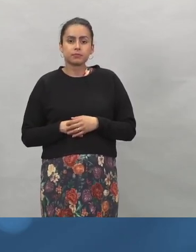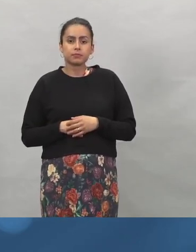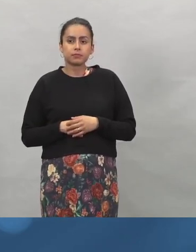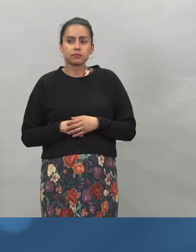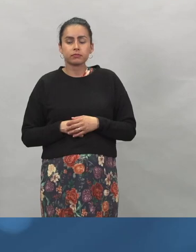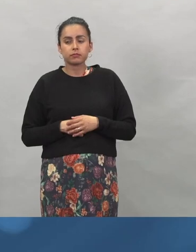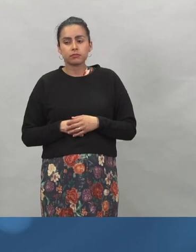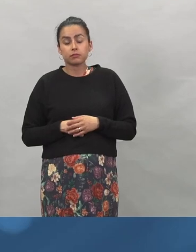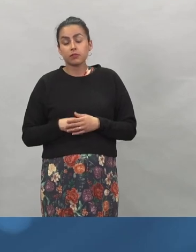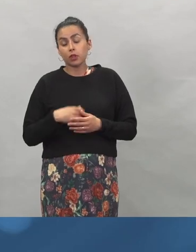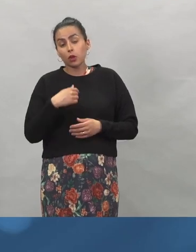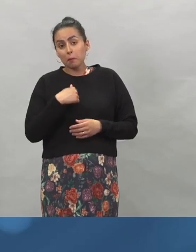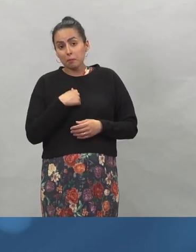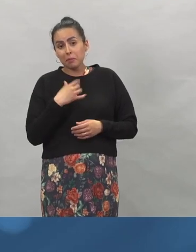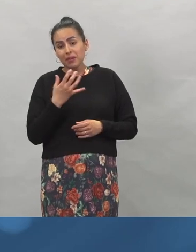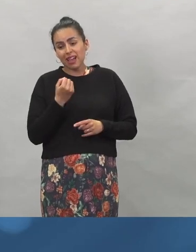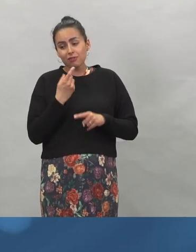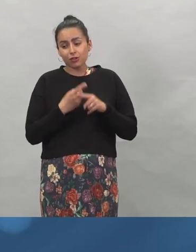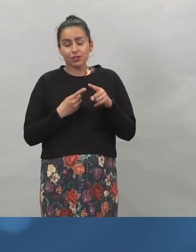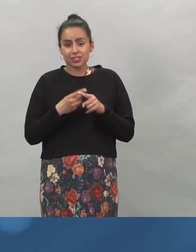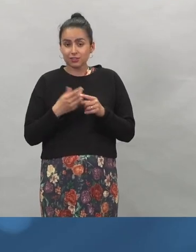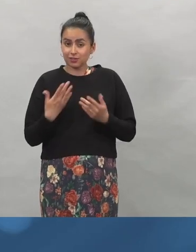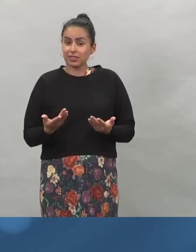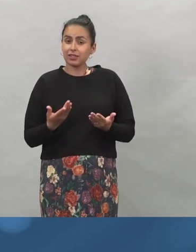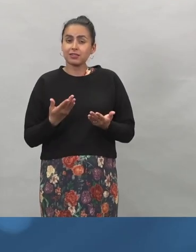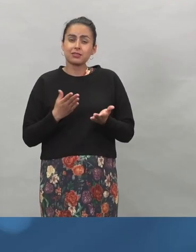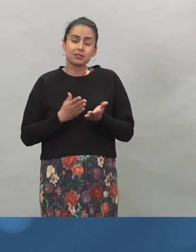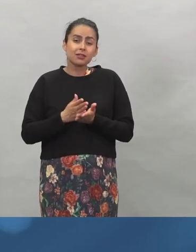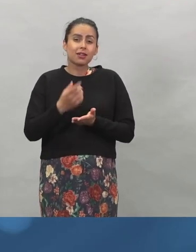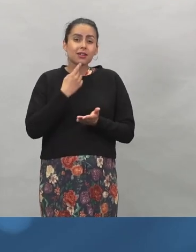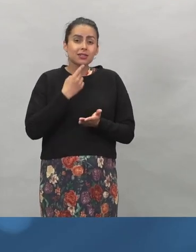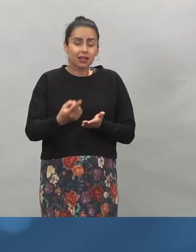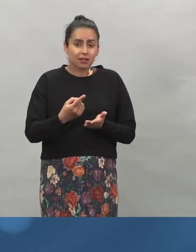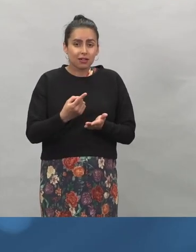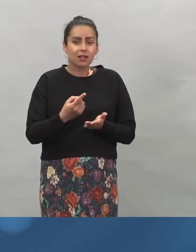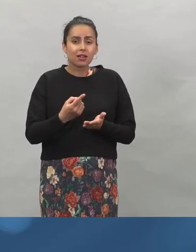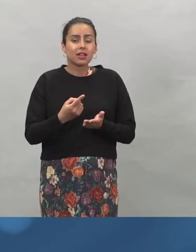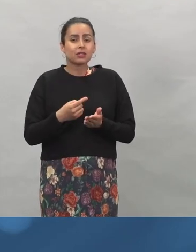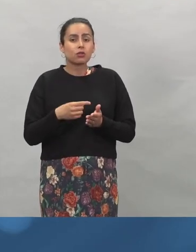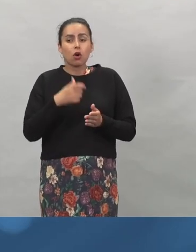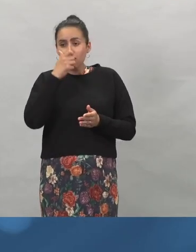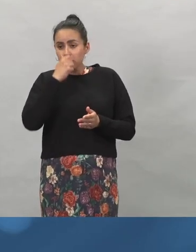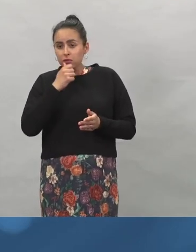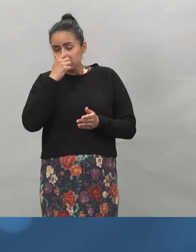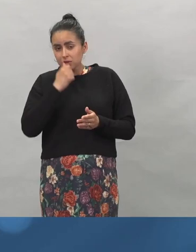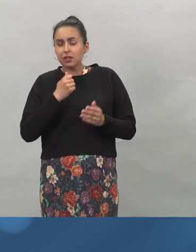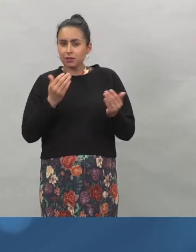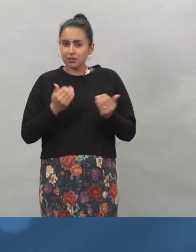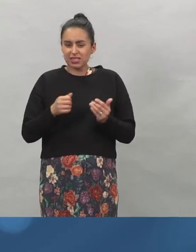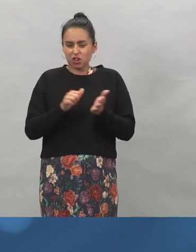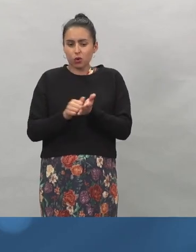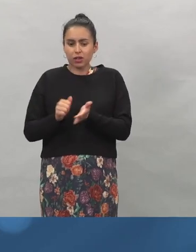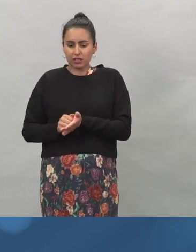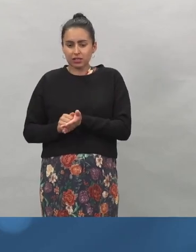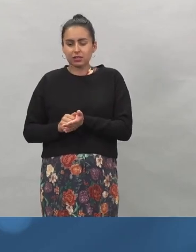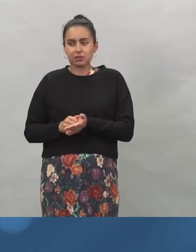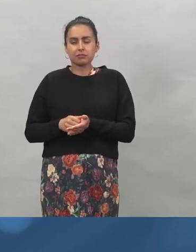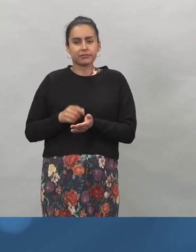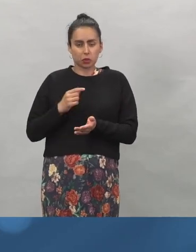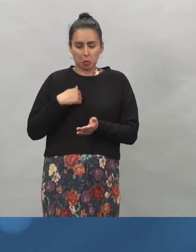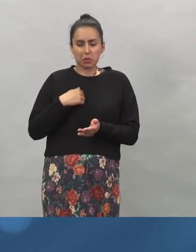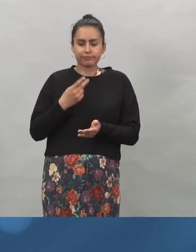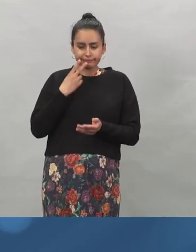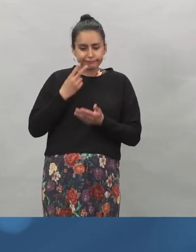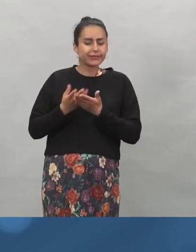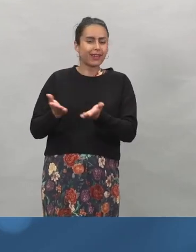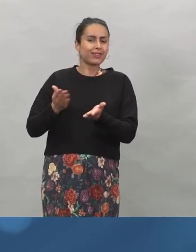No, mä voisin sanoa nyt ihan suoraan ensiksi sen, että koska niitä flunssan kaltaisia oireita, niin kuin mä näytin, noi odotetut haittavaikutukset,